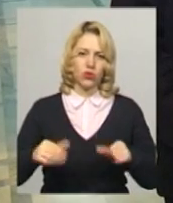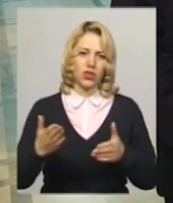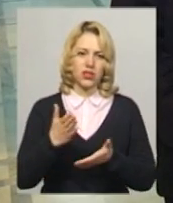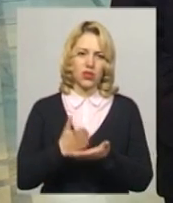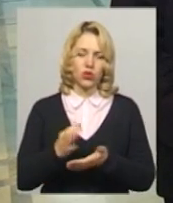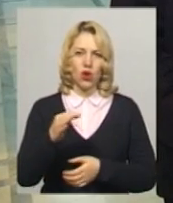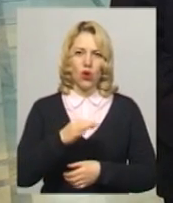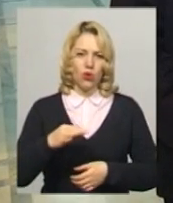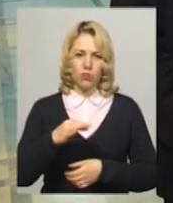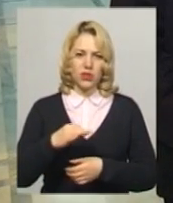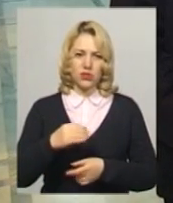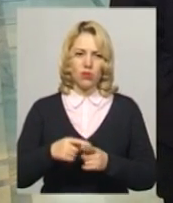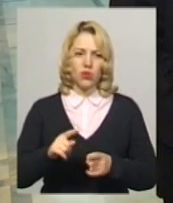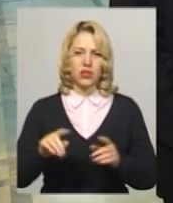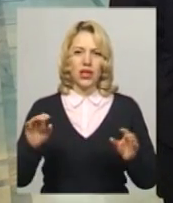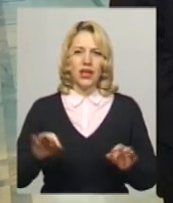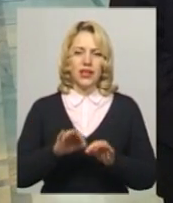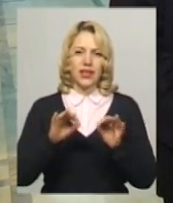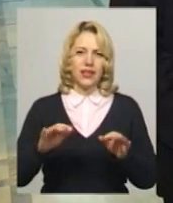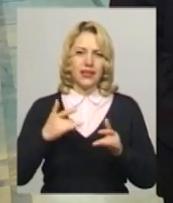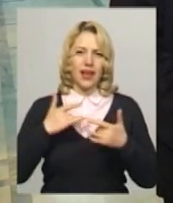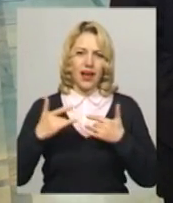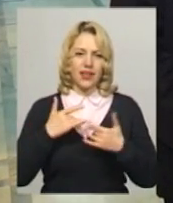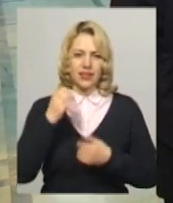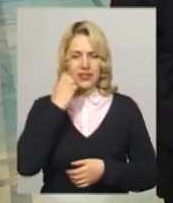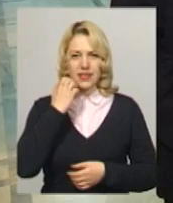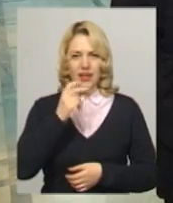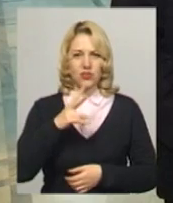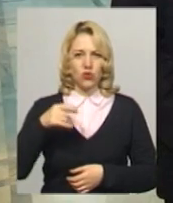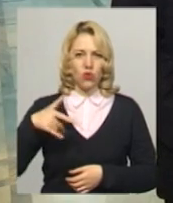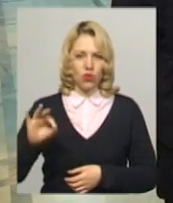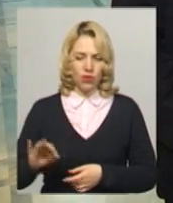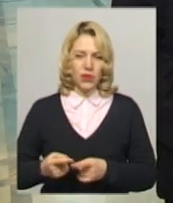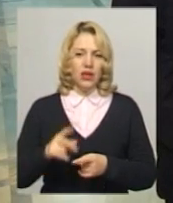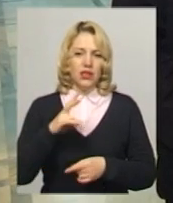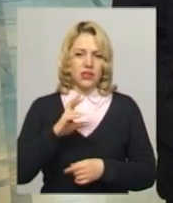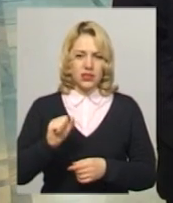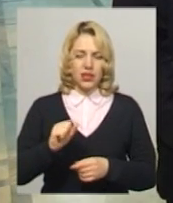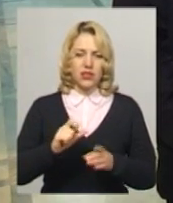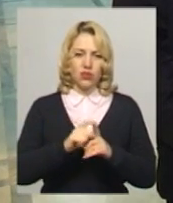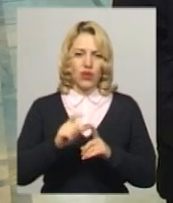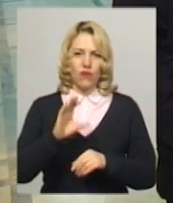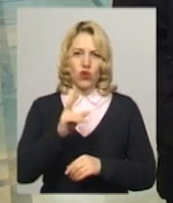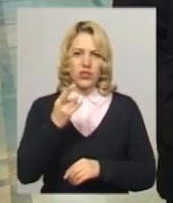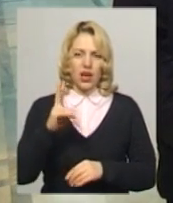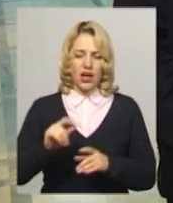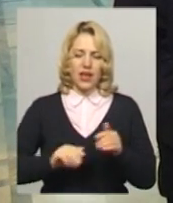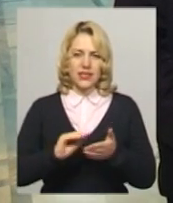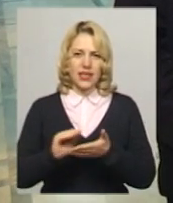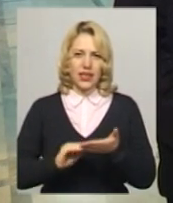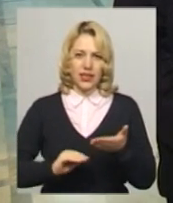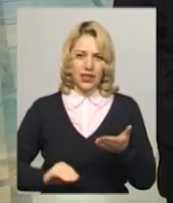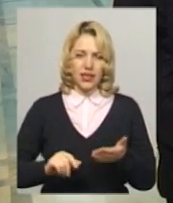у обласному муздрамтеатрі імені Михайла Старецького. За словами Андрія Возняка, секретаря дільничної